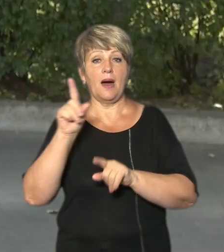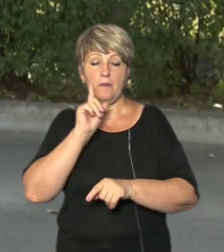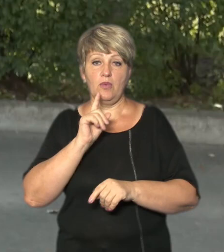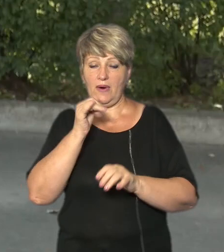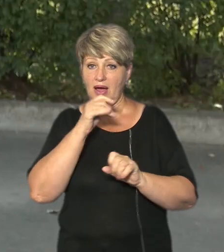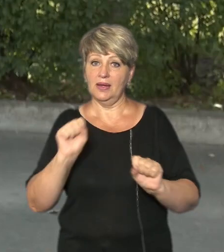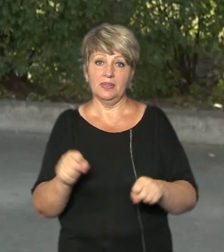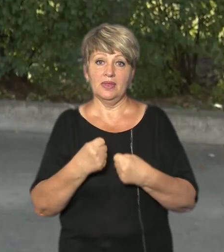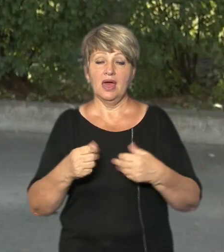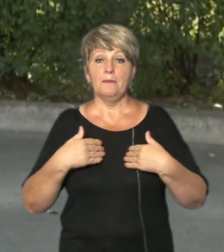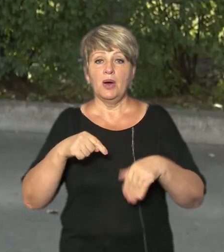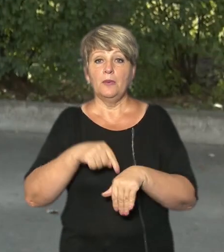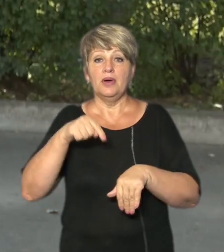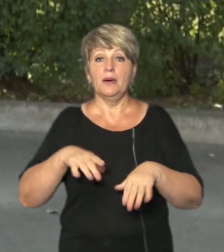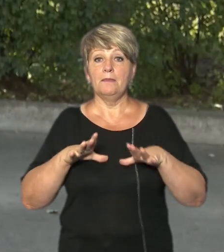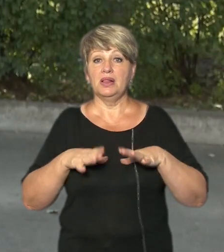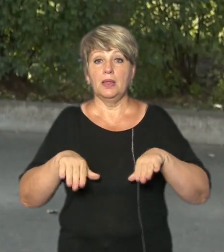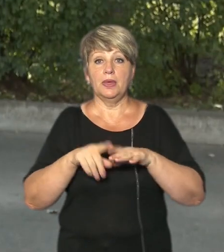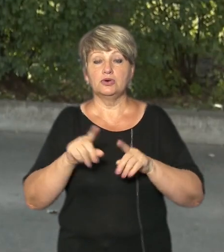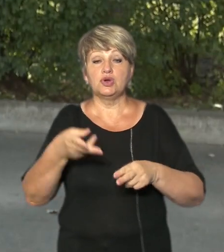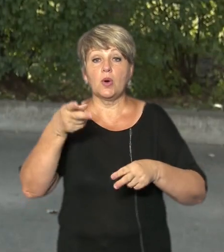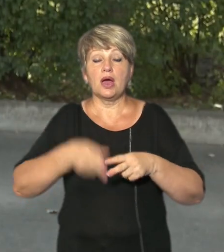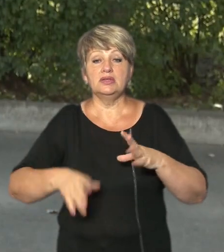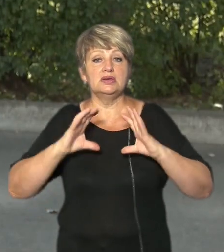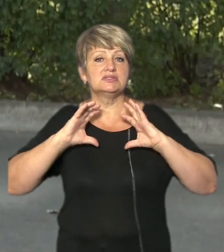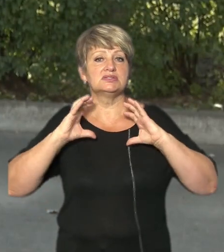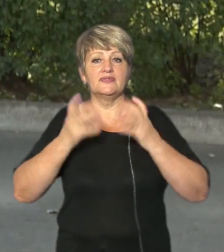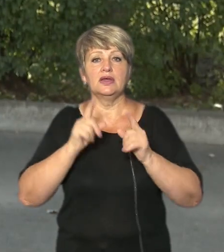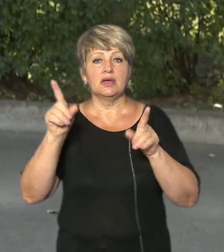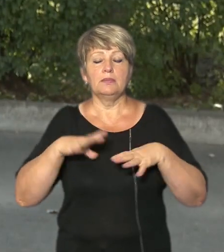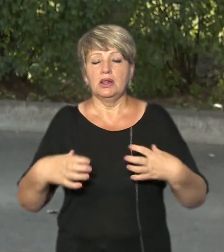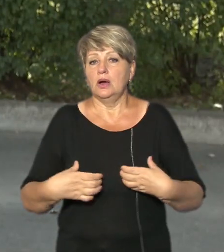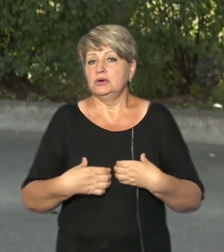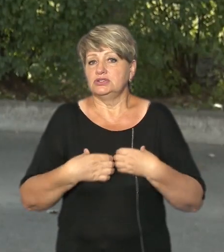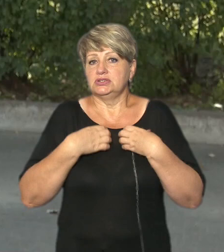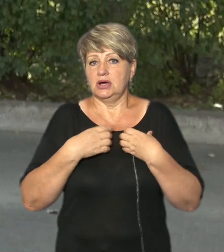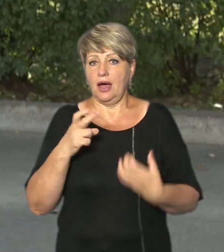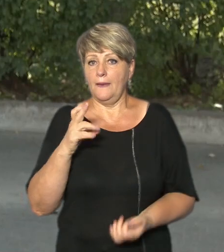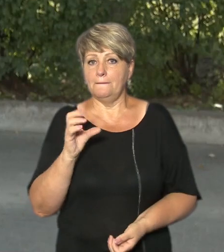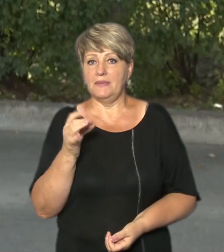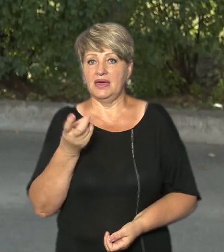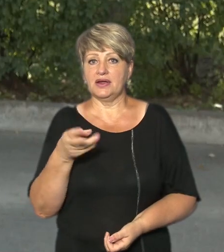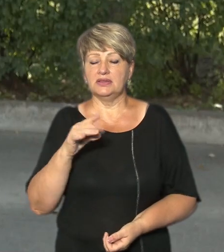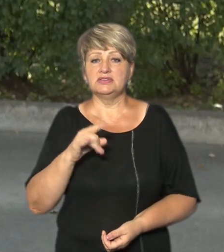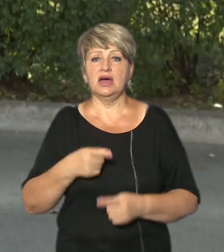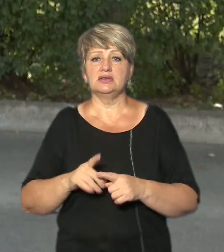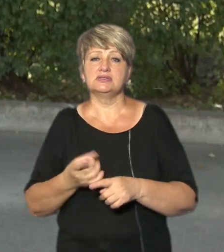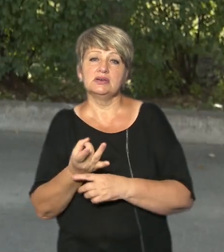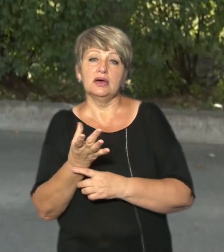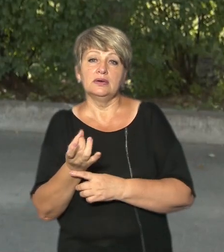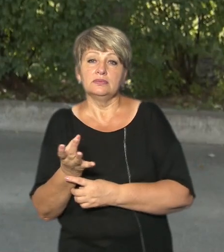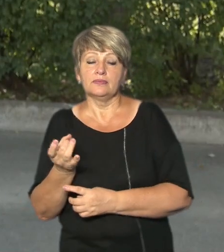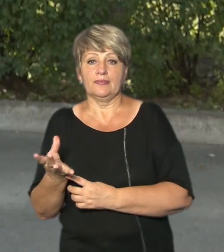Відчуття було таке наче кінець світу там був жах в Бердянську ракети літають